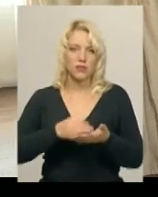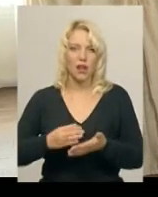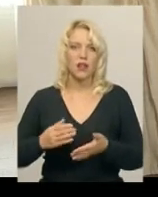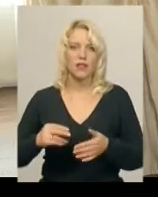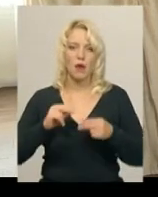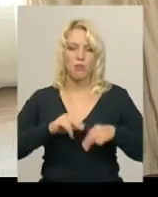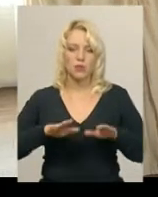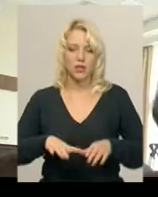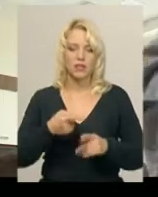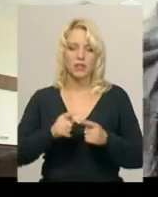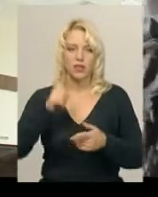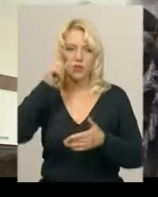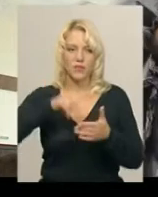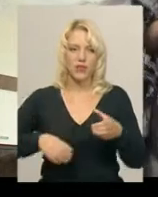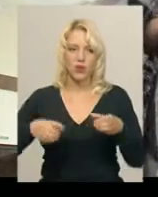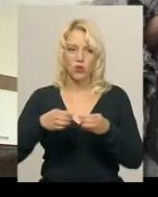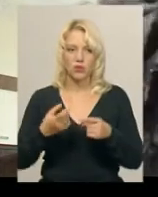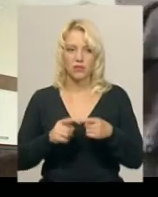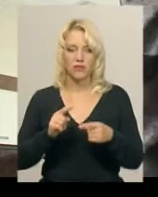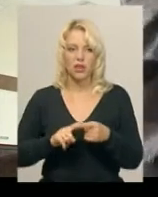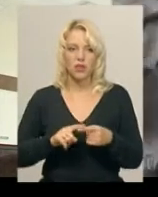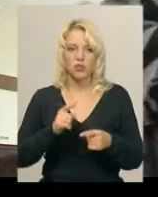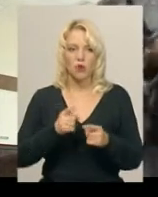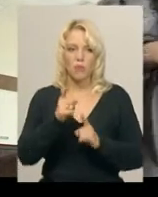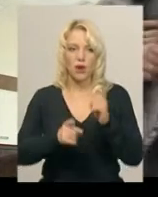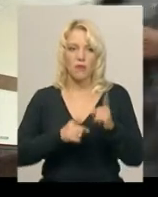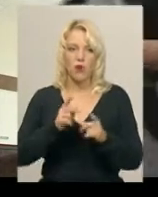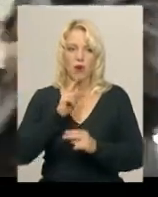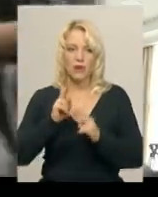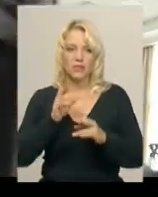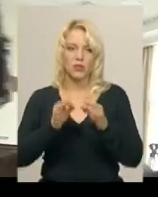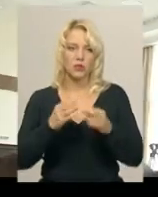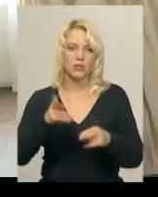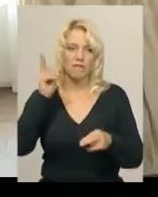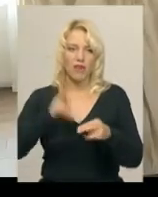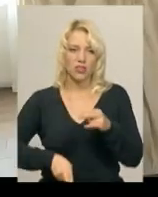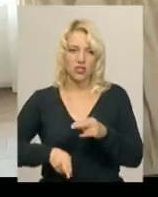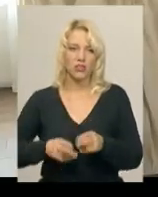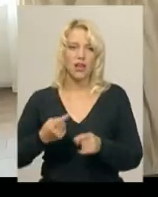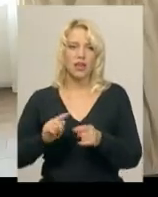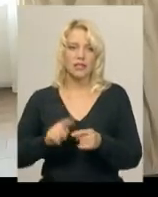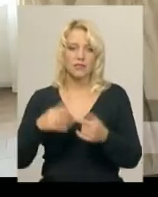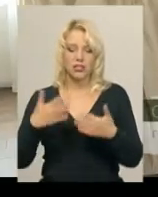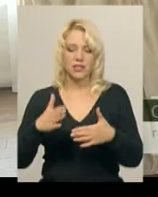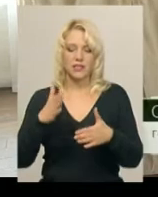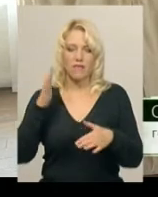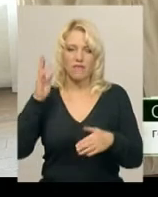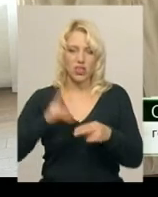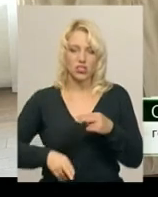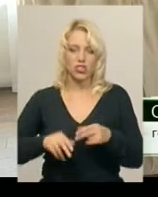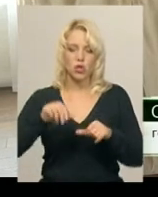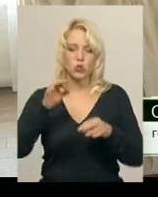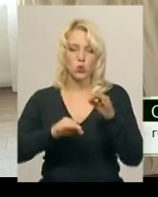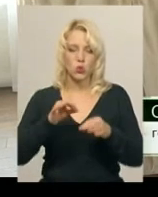довіра колективу. На цьому, каже Сергій Болотін, реформа апеляційного суду завершена. Практично є вже завершення судової реформи,